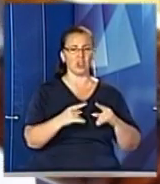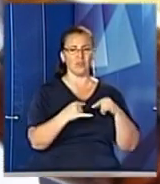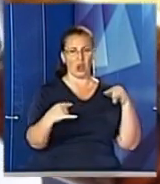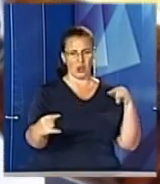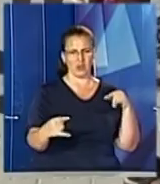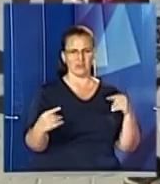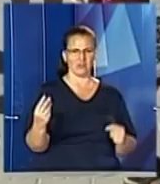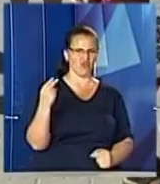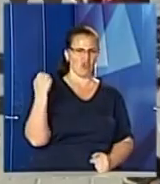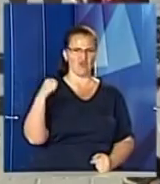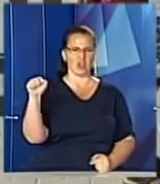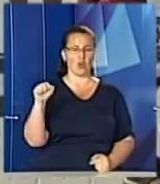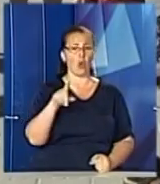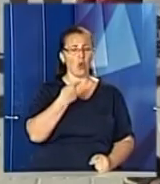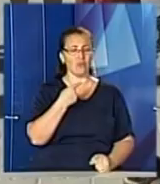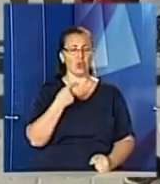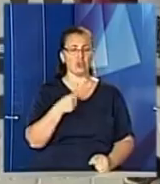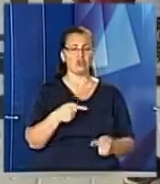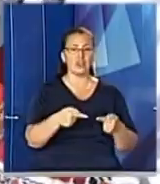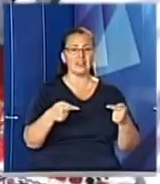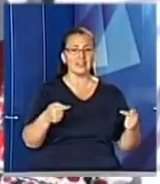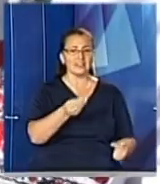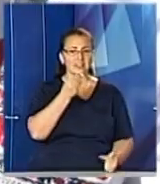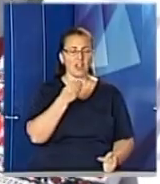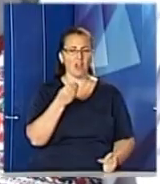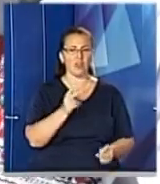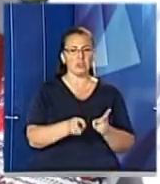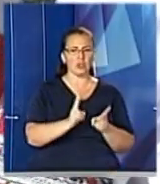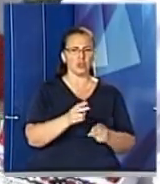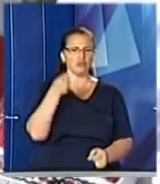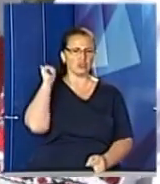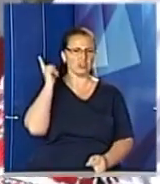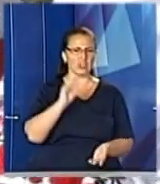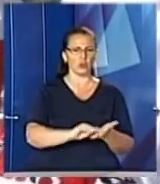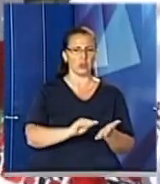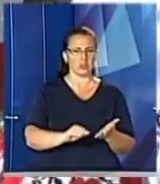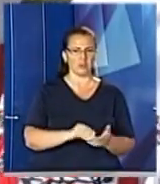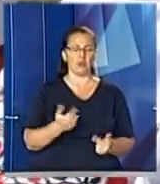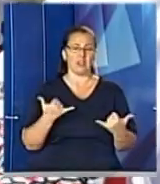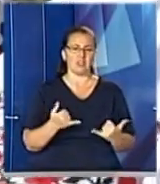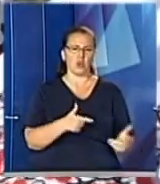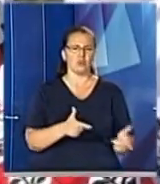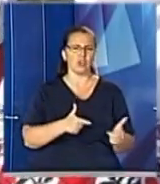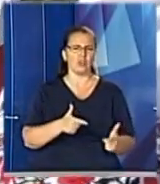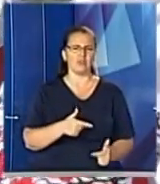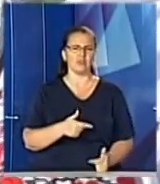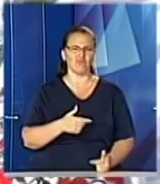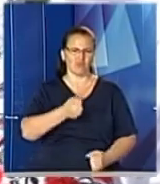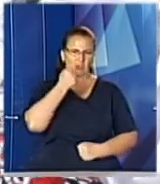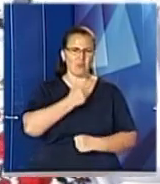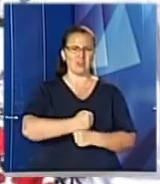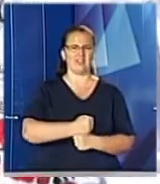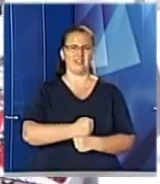що більшість страв приготовані за старовинними рецептами. Ми сьогодні наготовили самі ситні, самі здорову їжу, яка